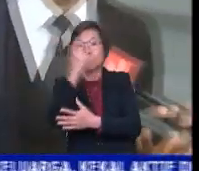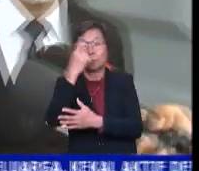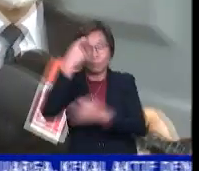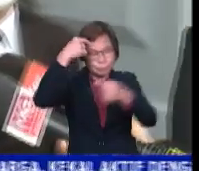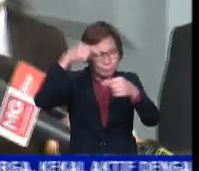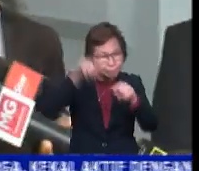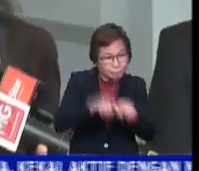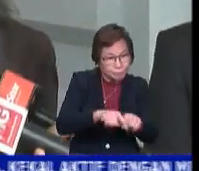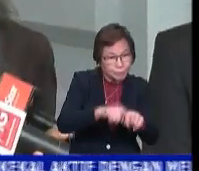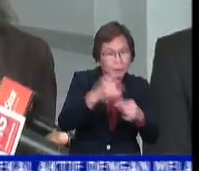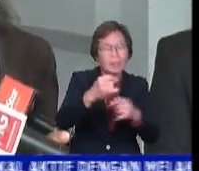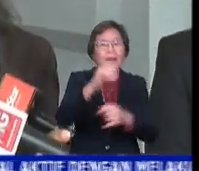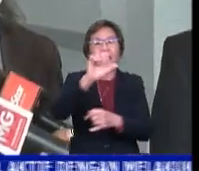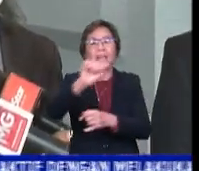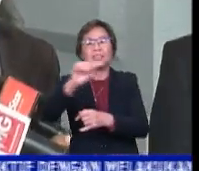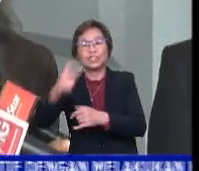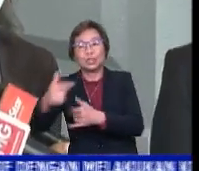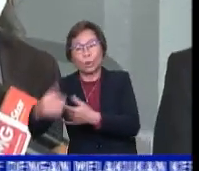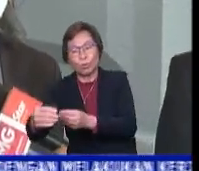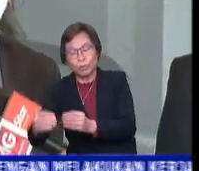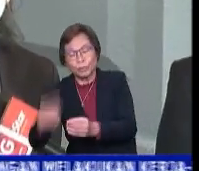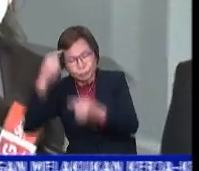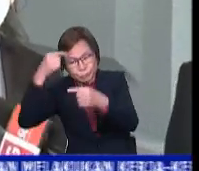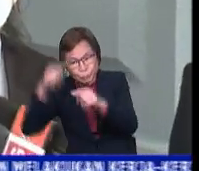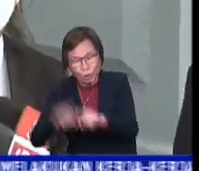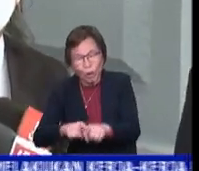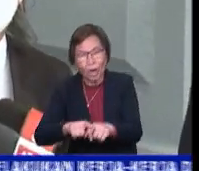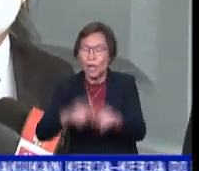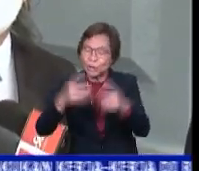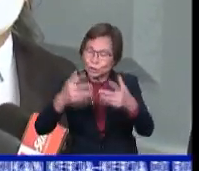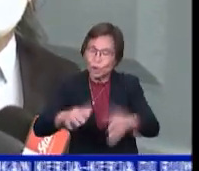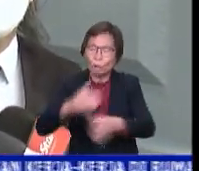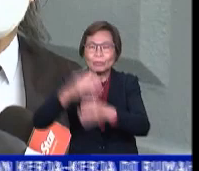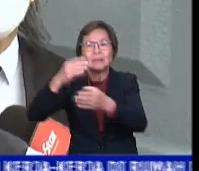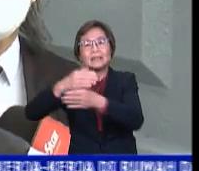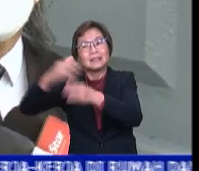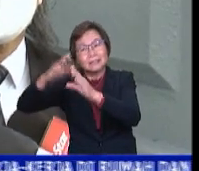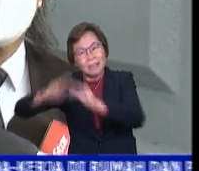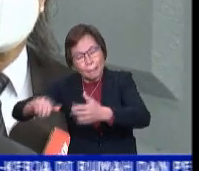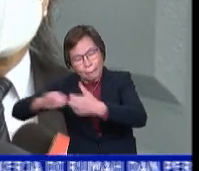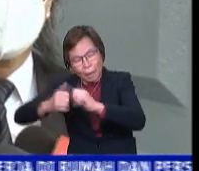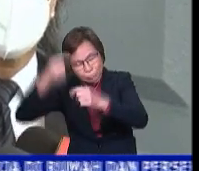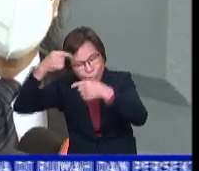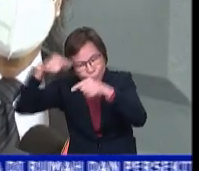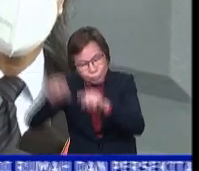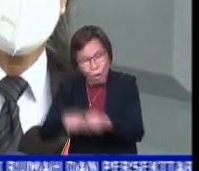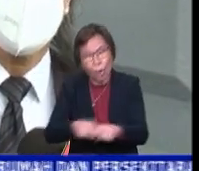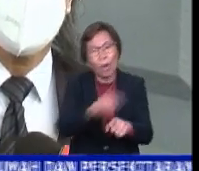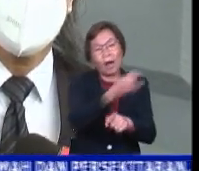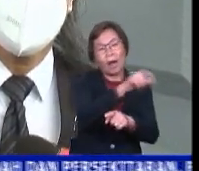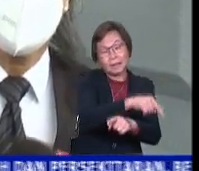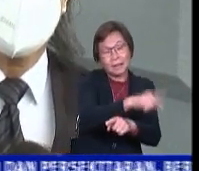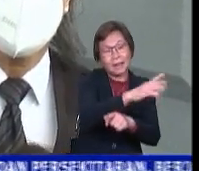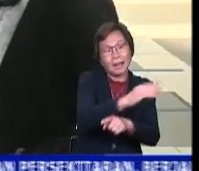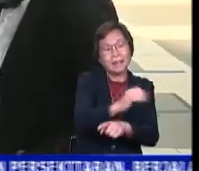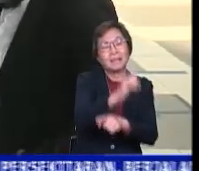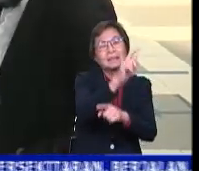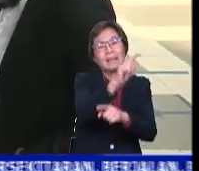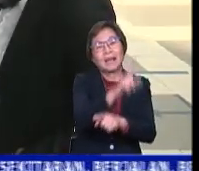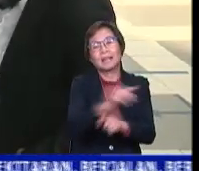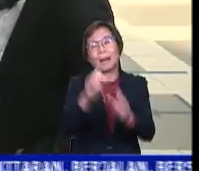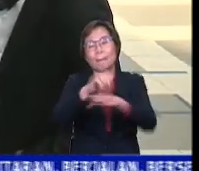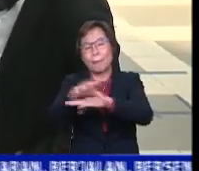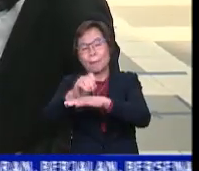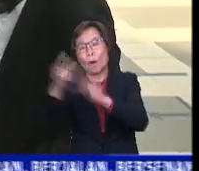persetujuan Jabatan Peguam Negara, satu penyelesaian telah dipersetujui melibatkan Stetland dan Penasihat Undang